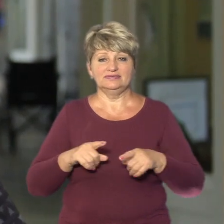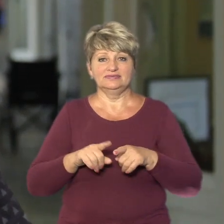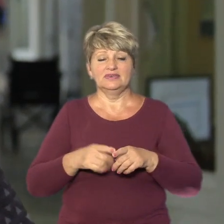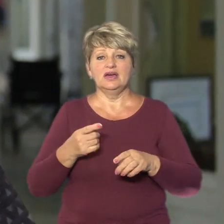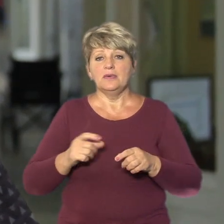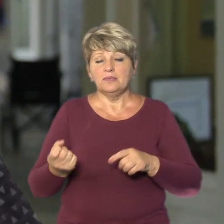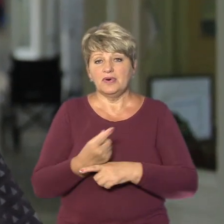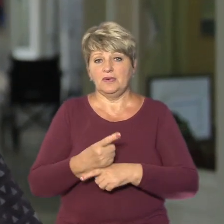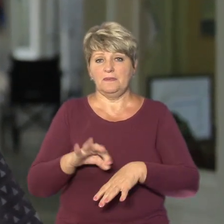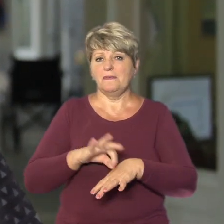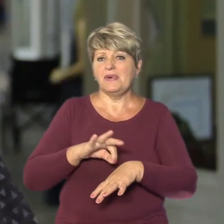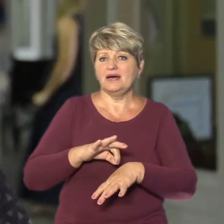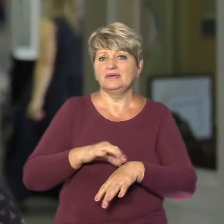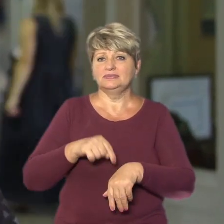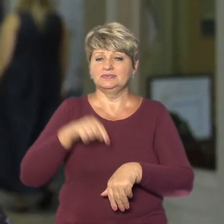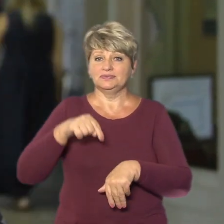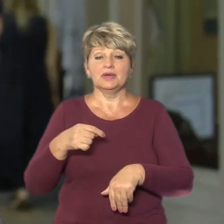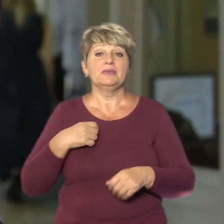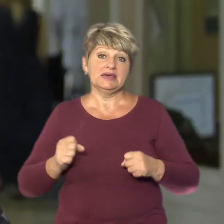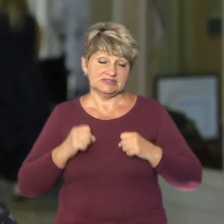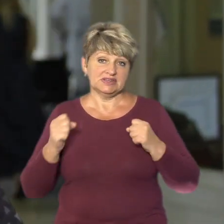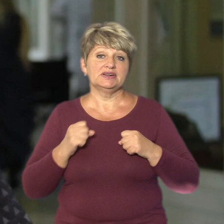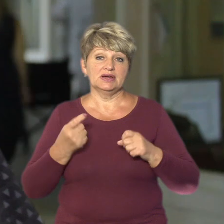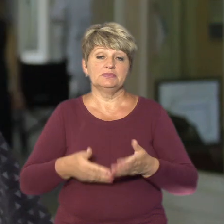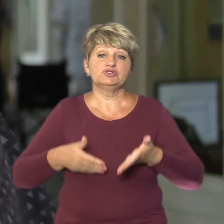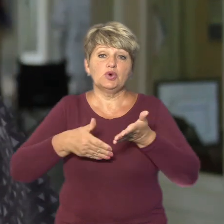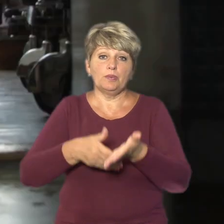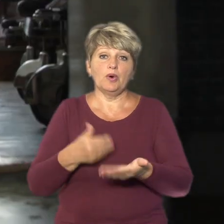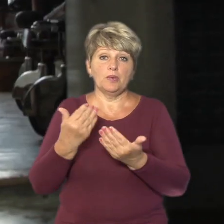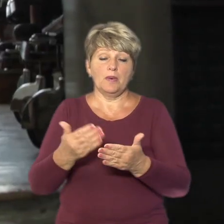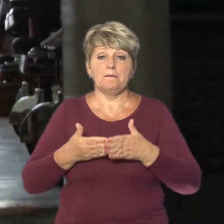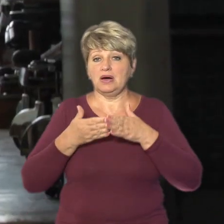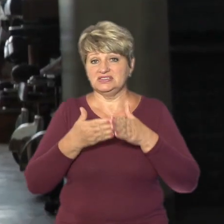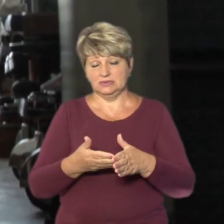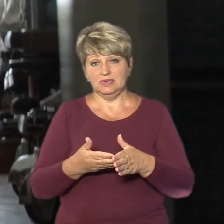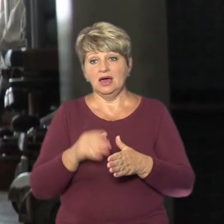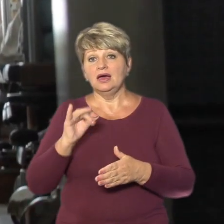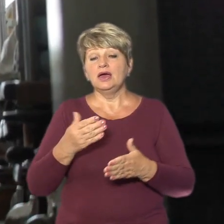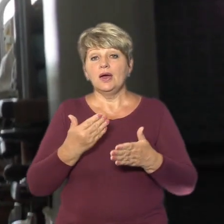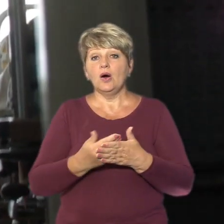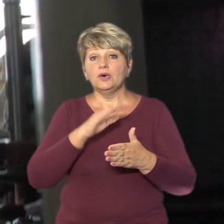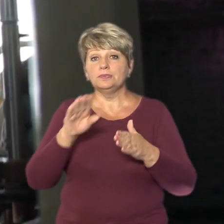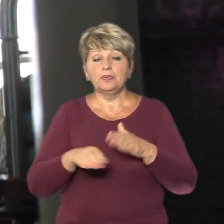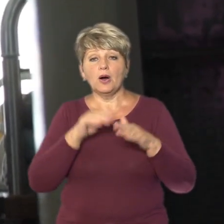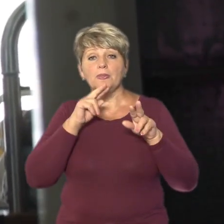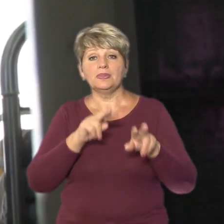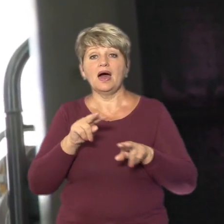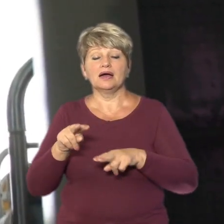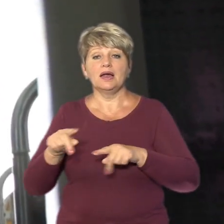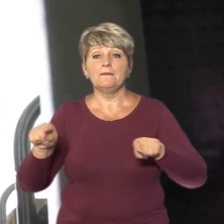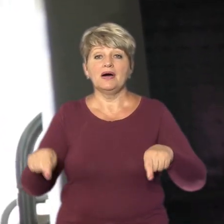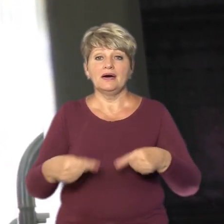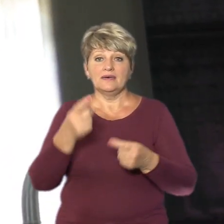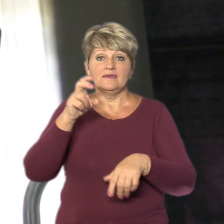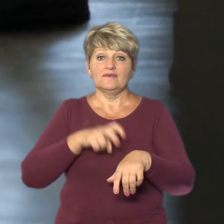визивають болевий синдром. Ми стараємося з цим справитися, допомогти йому максимально. І ось під наглядом реабілітолога пацієнт пробує